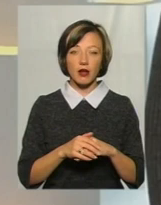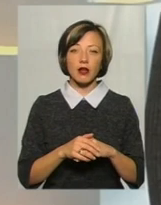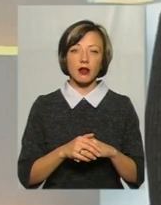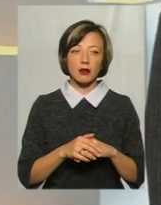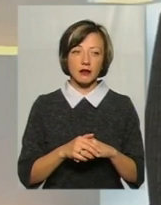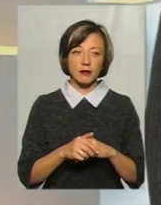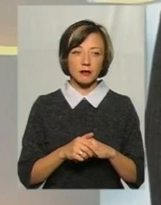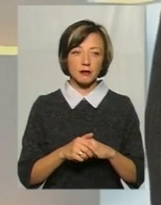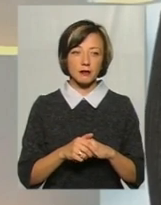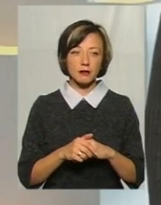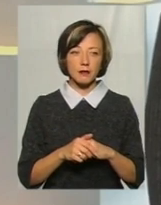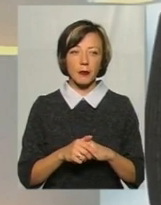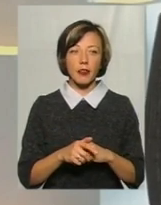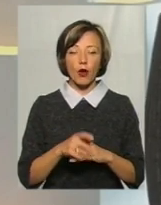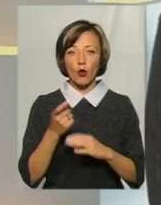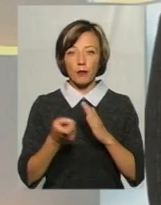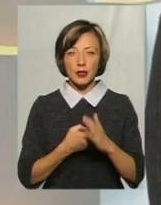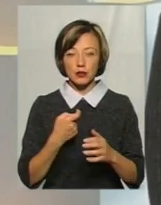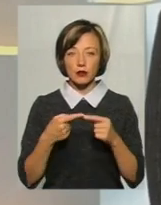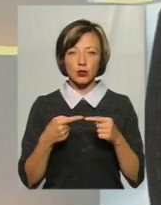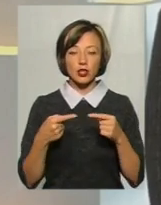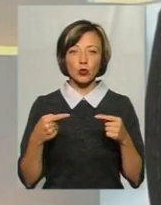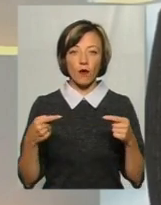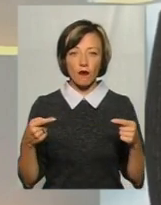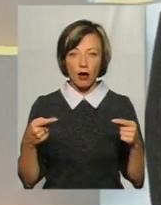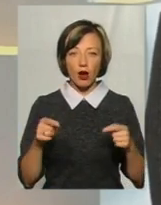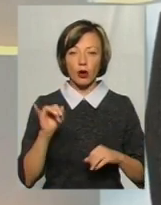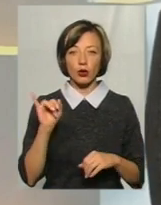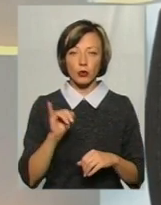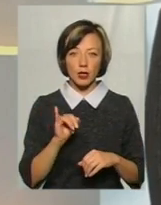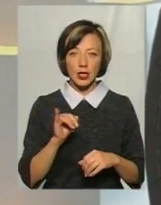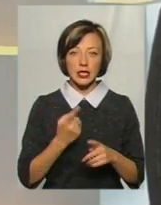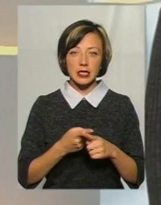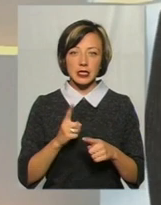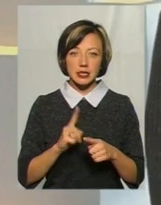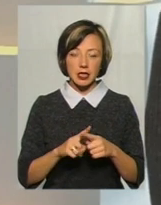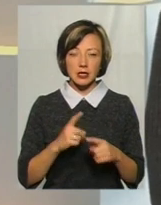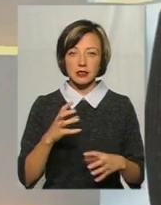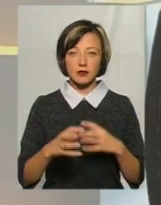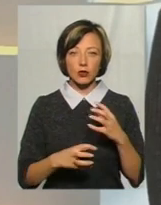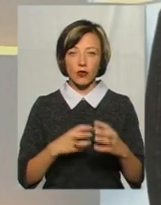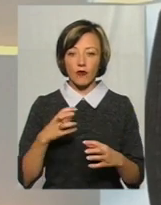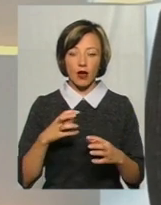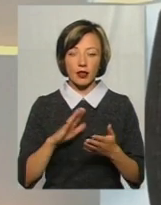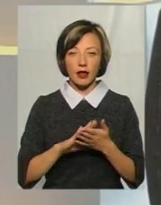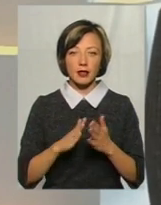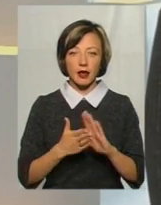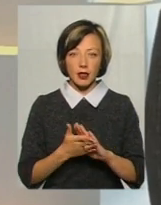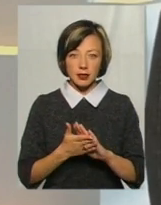визнаваємості, впізнуваності товару. І це світова тенденція,